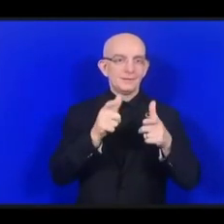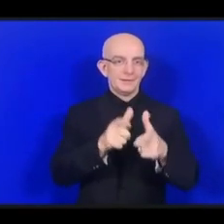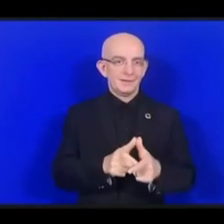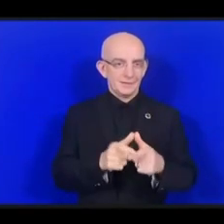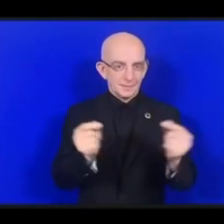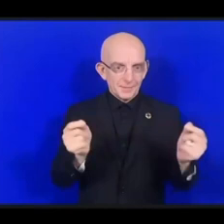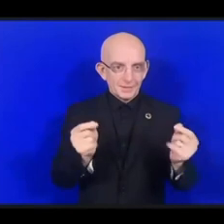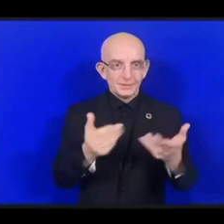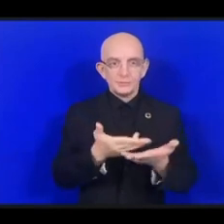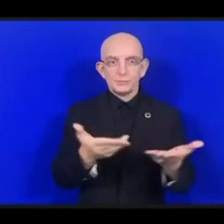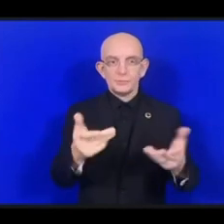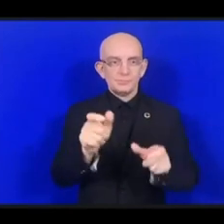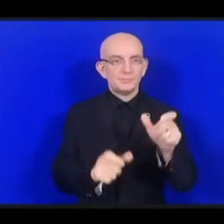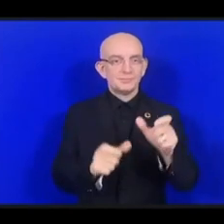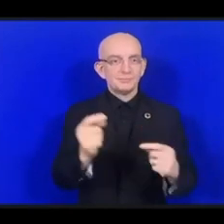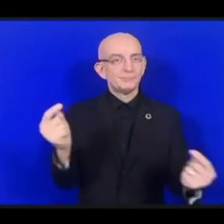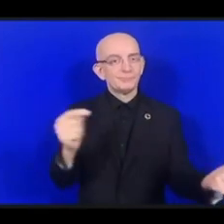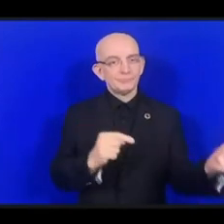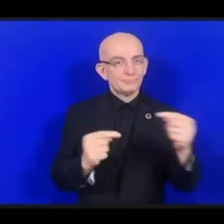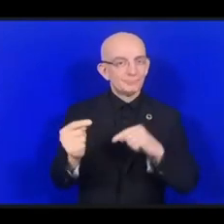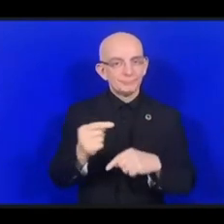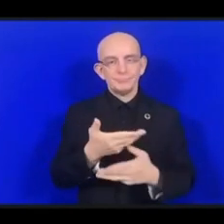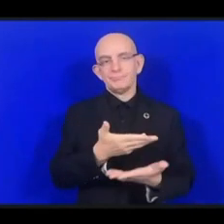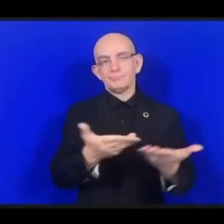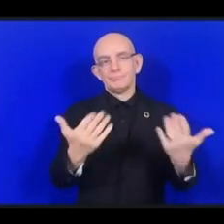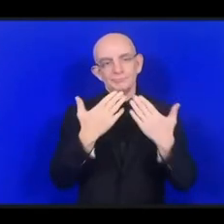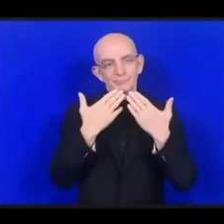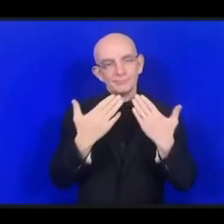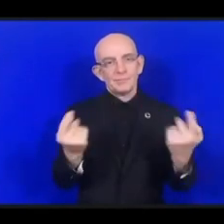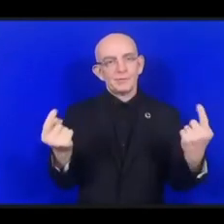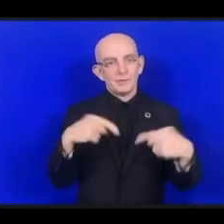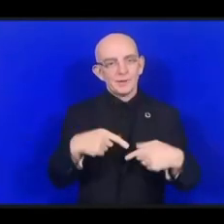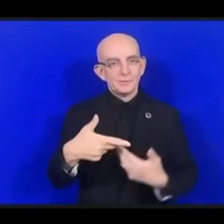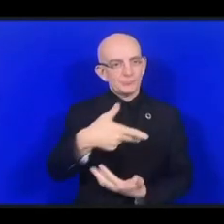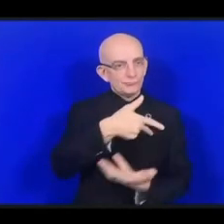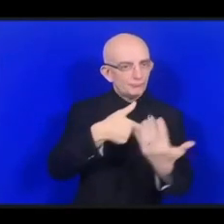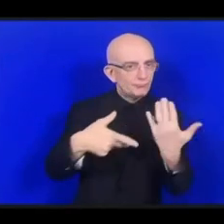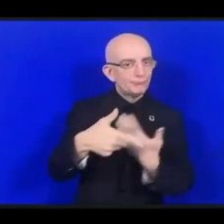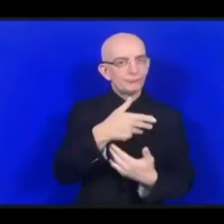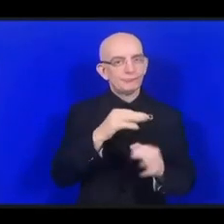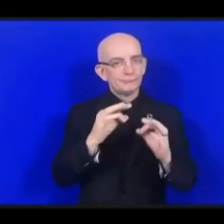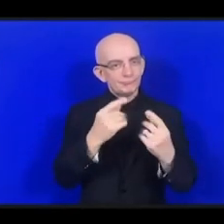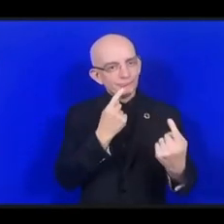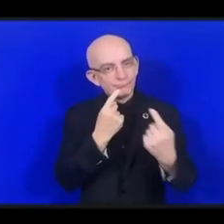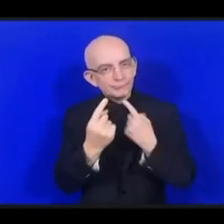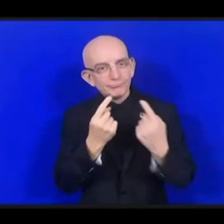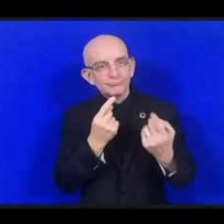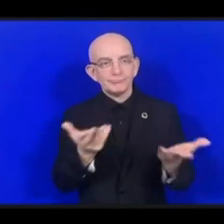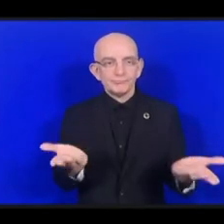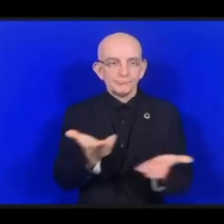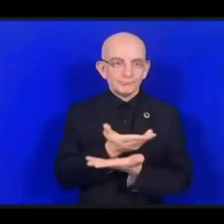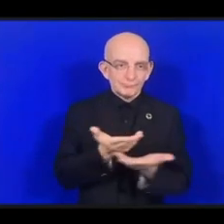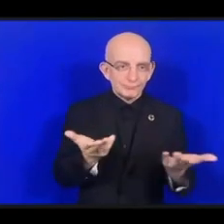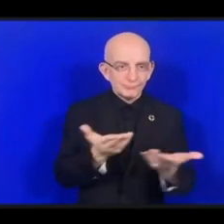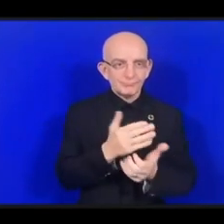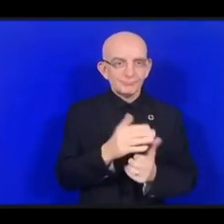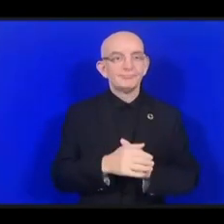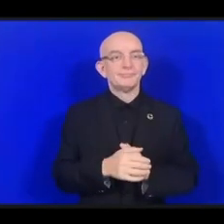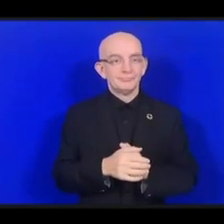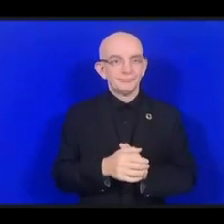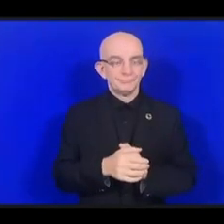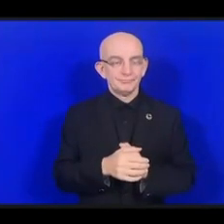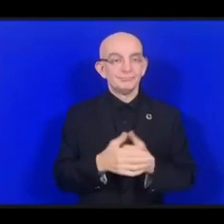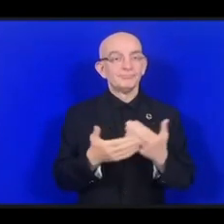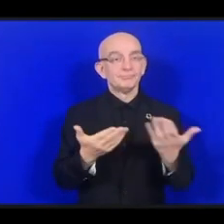активное участие и продуктивный обмен взглядами. Перед тем, как вы покинете